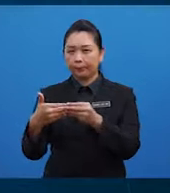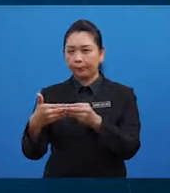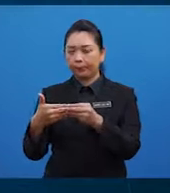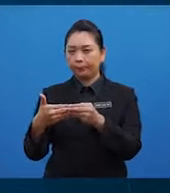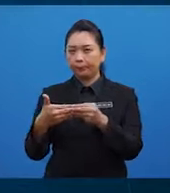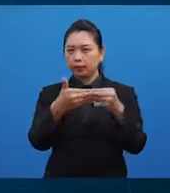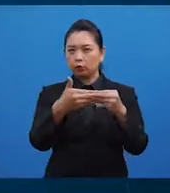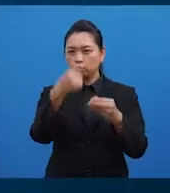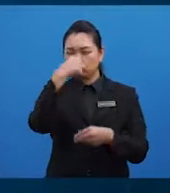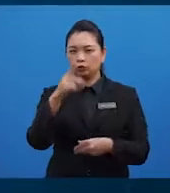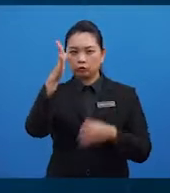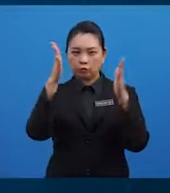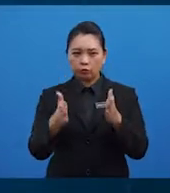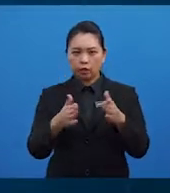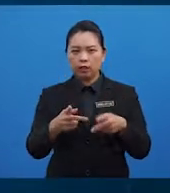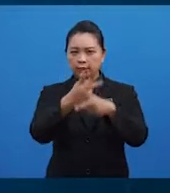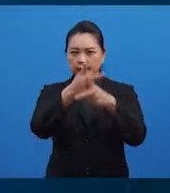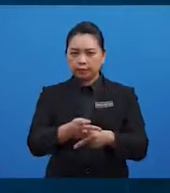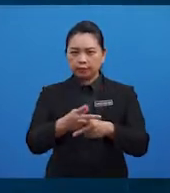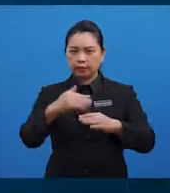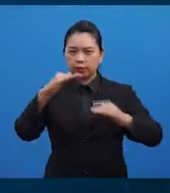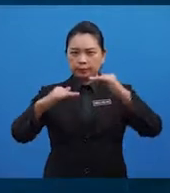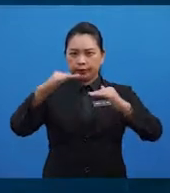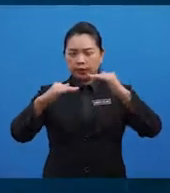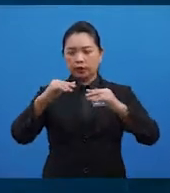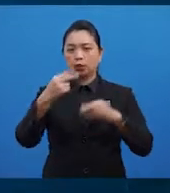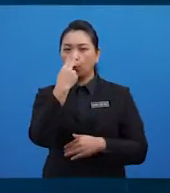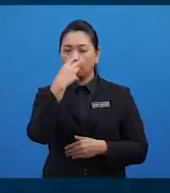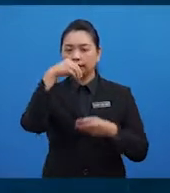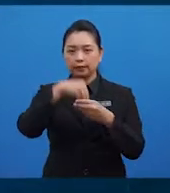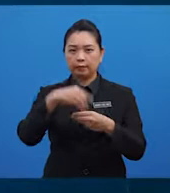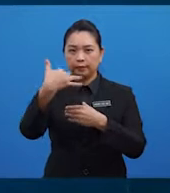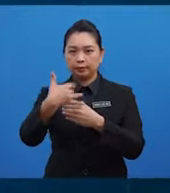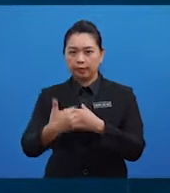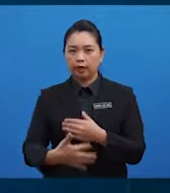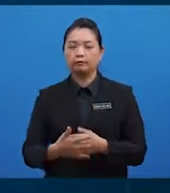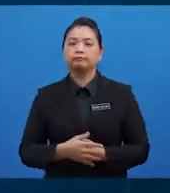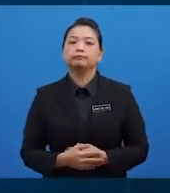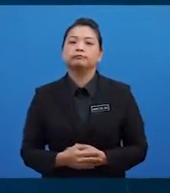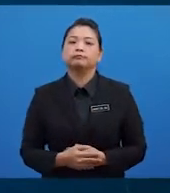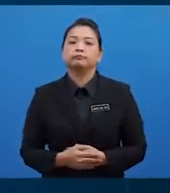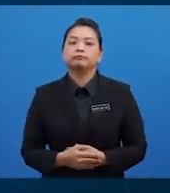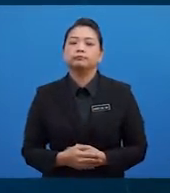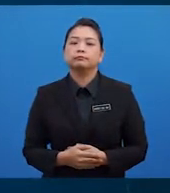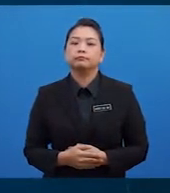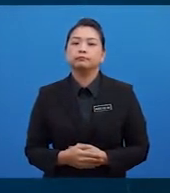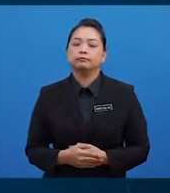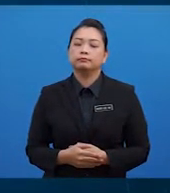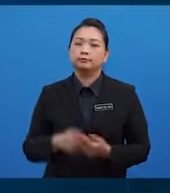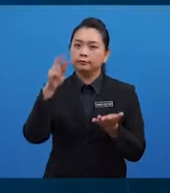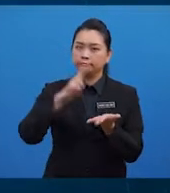seseorang mengekalkan kestabilan gula dalam darah. Kadar